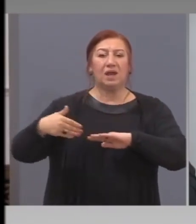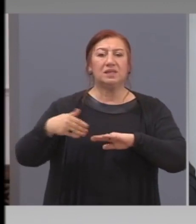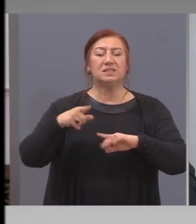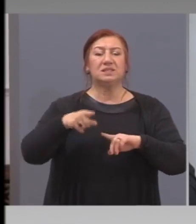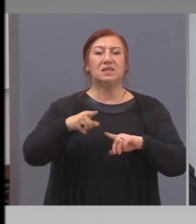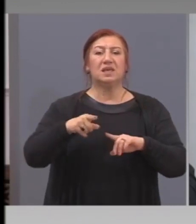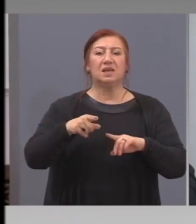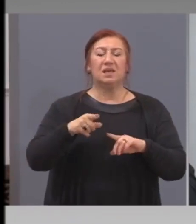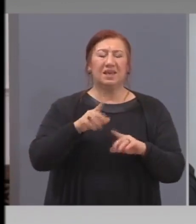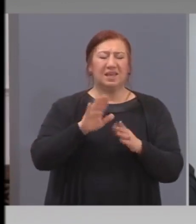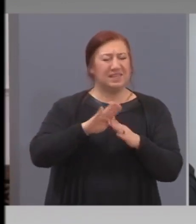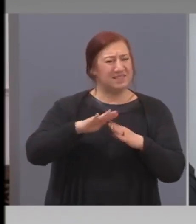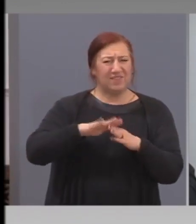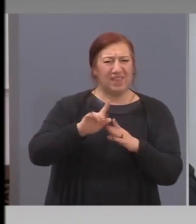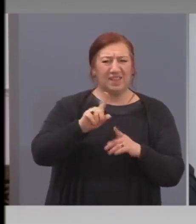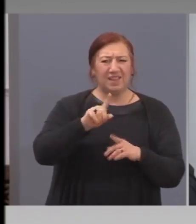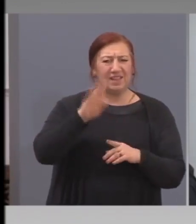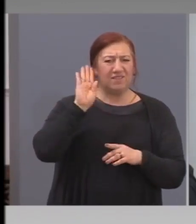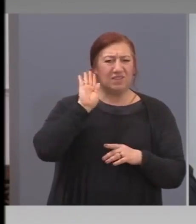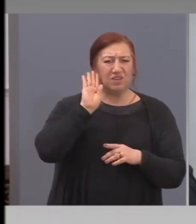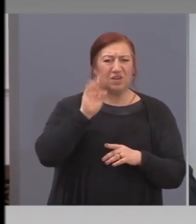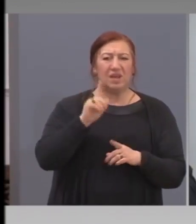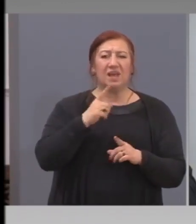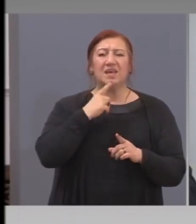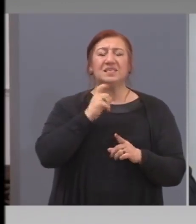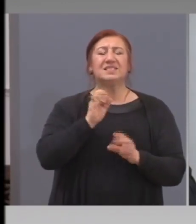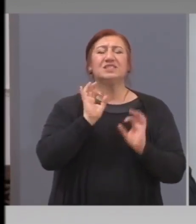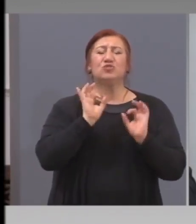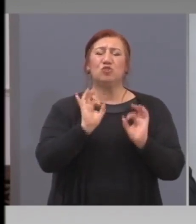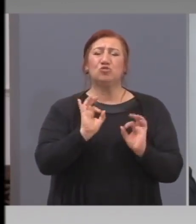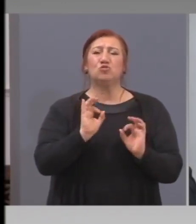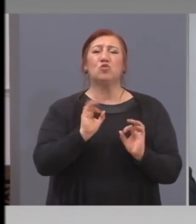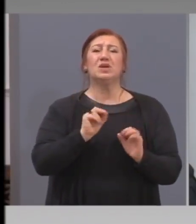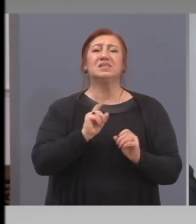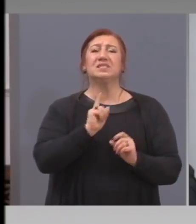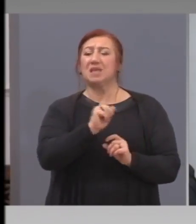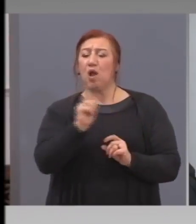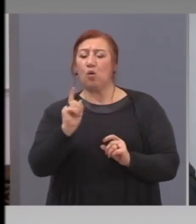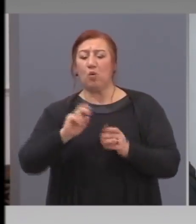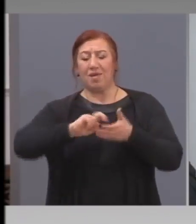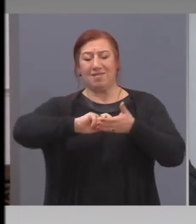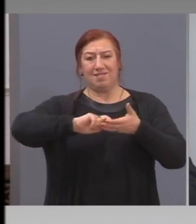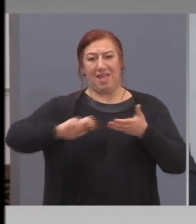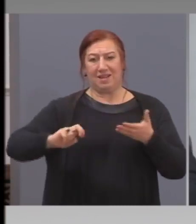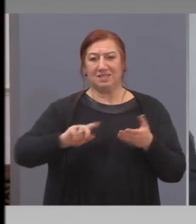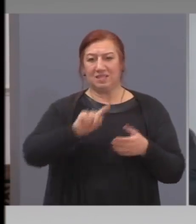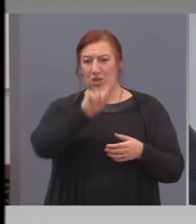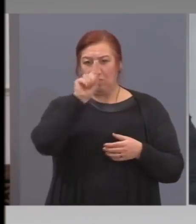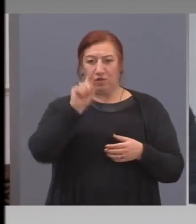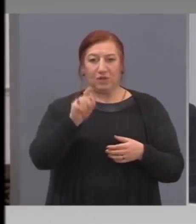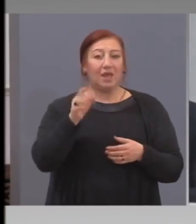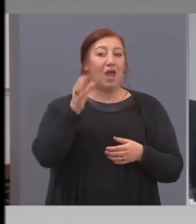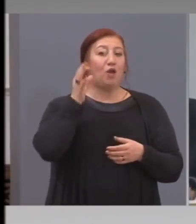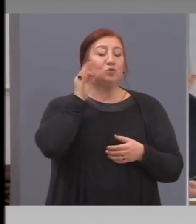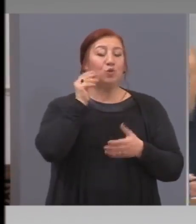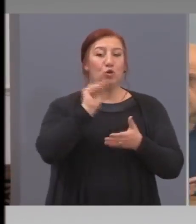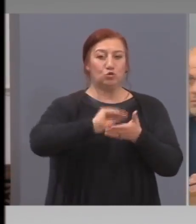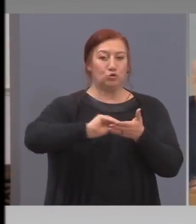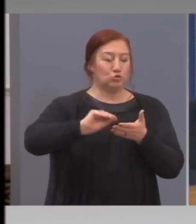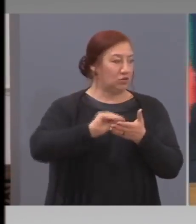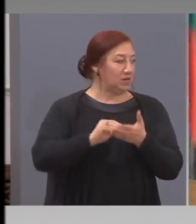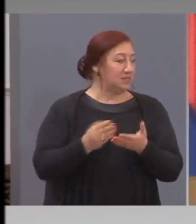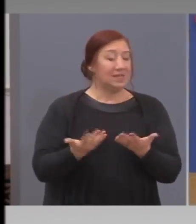юни? Кой е наразврахте? За кой точно данът си става дума? Госпожо журналист, от 10 дни